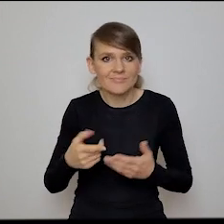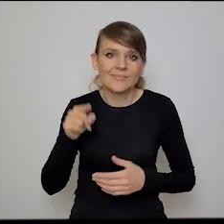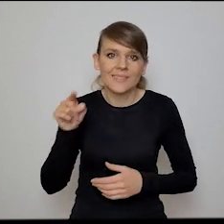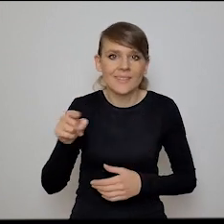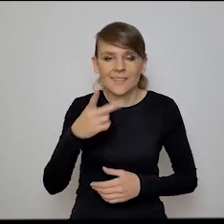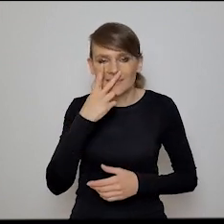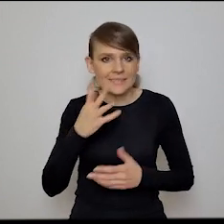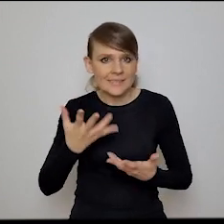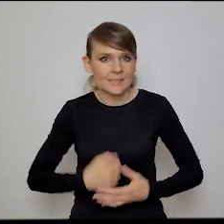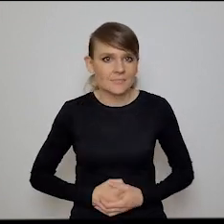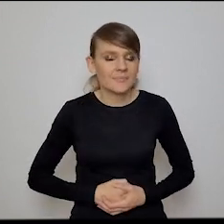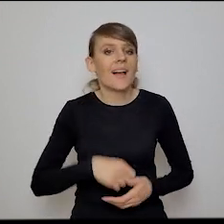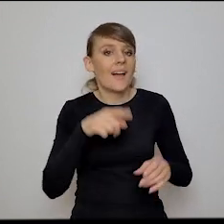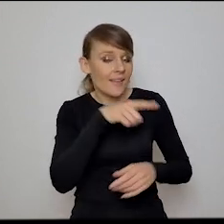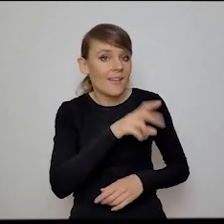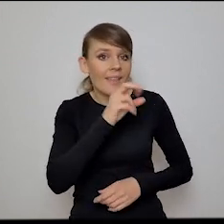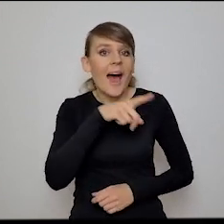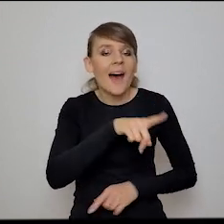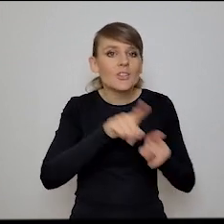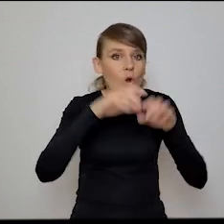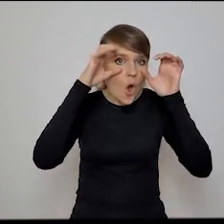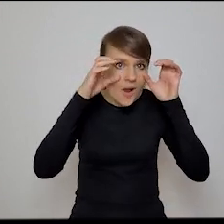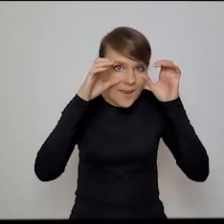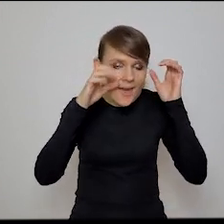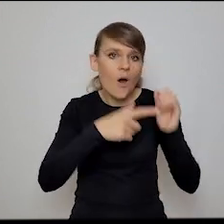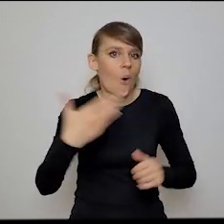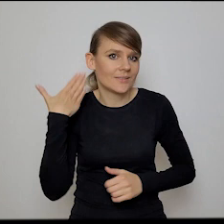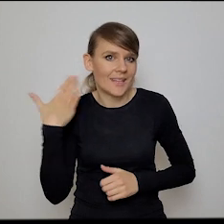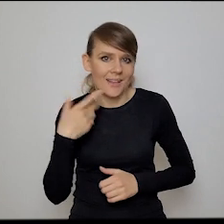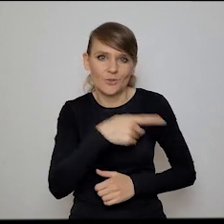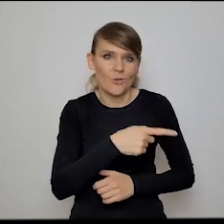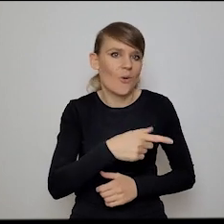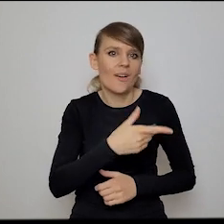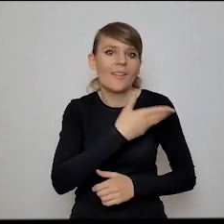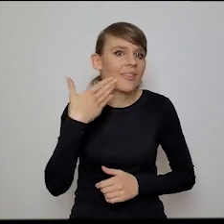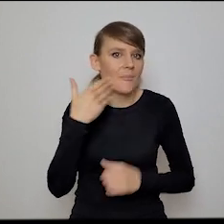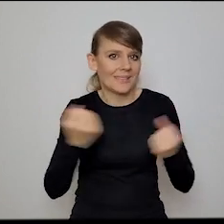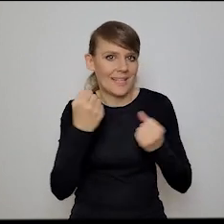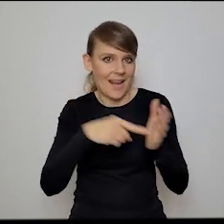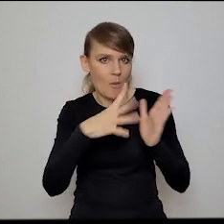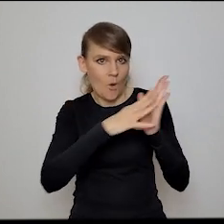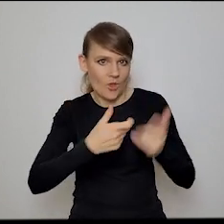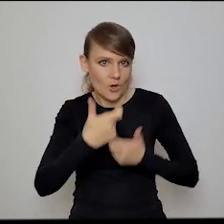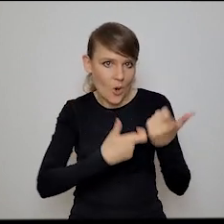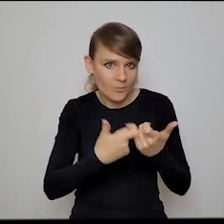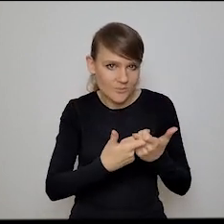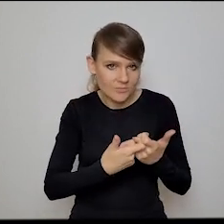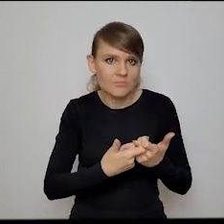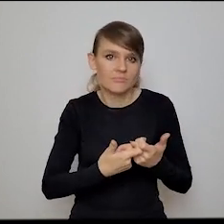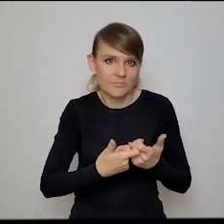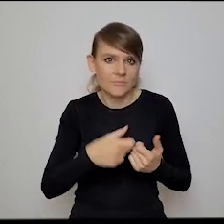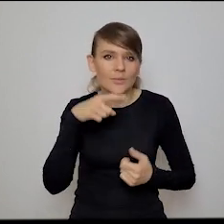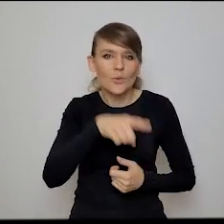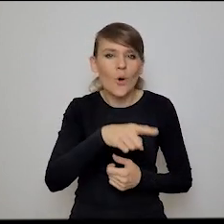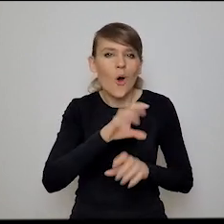mocno... Ani wspomniany Google ostatnio nie realizuje konsekwentnie tego modelu. Mam tutaj na myśli oczywiście